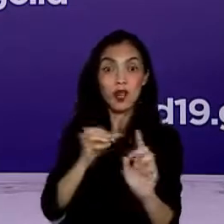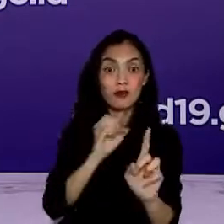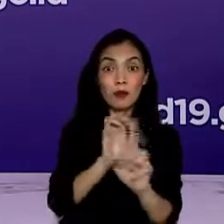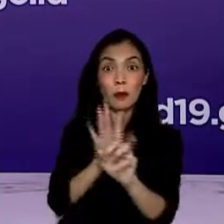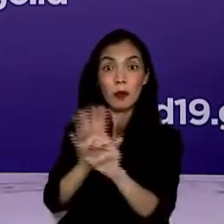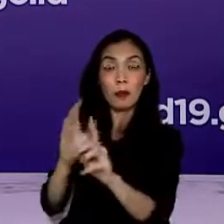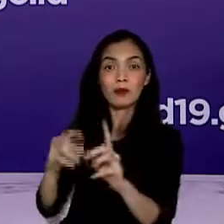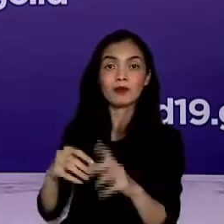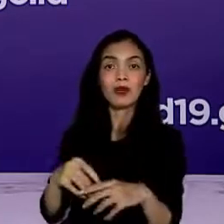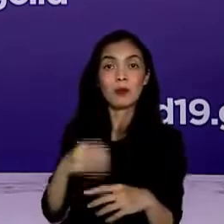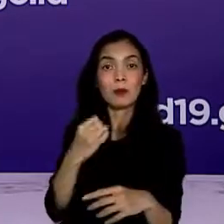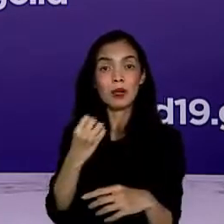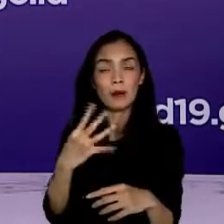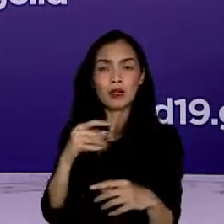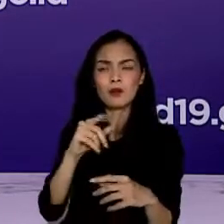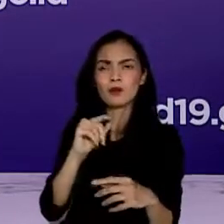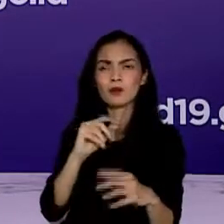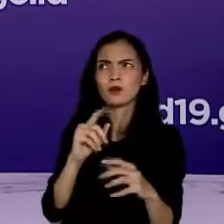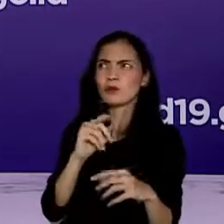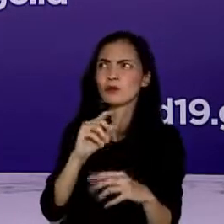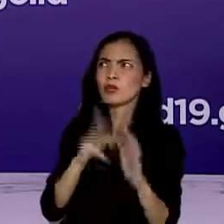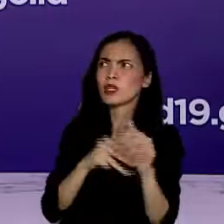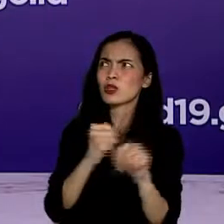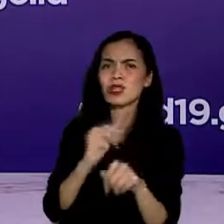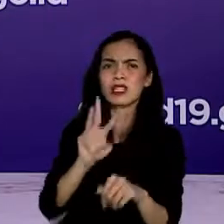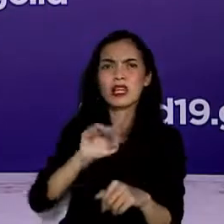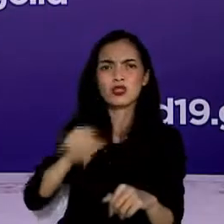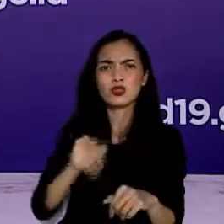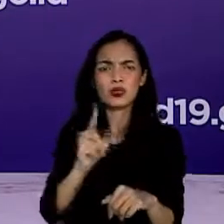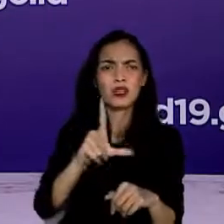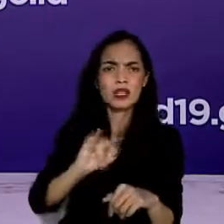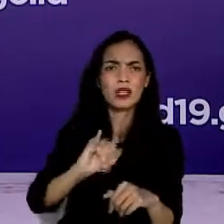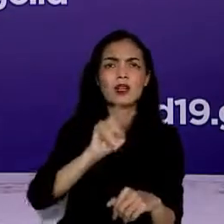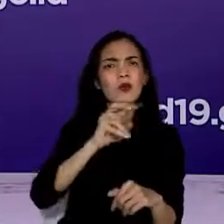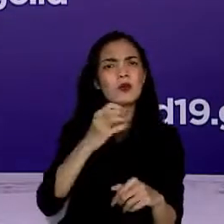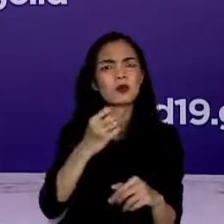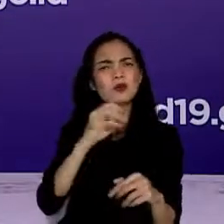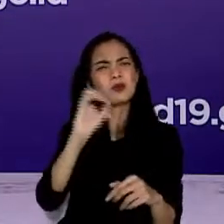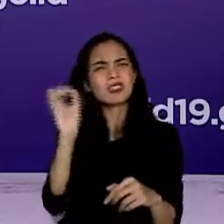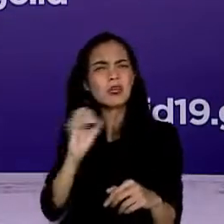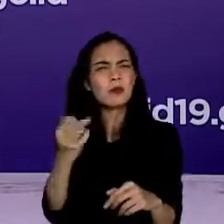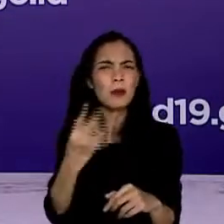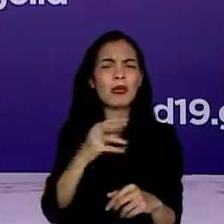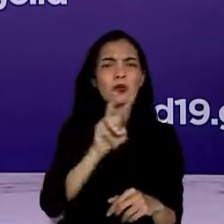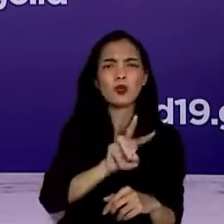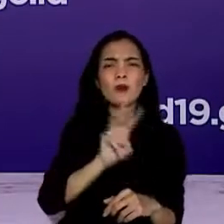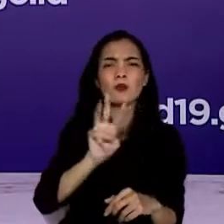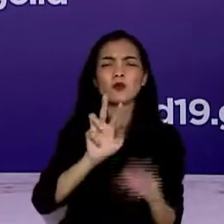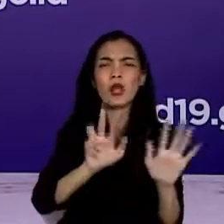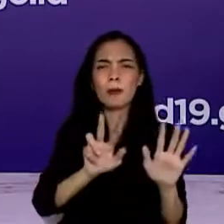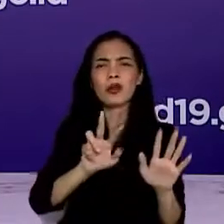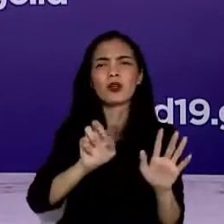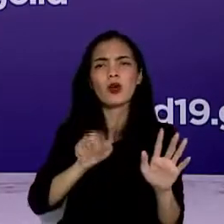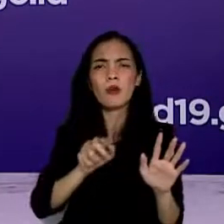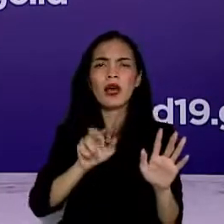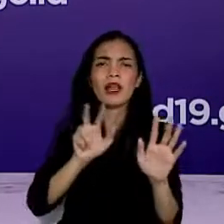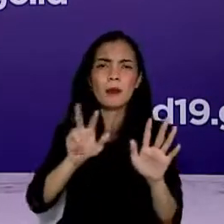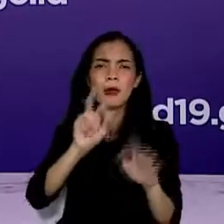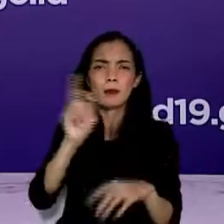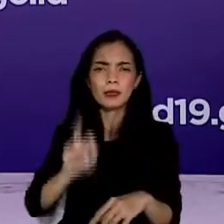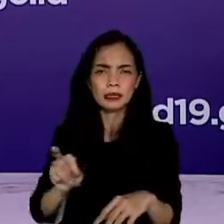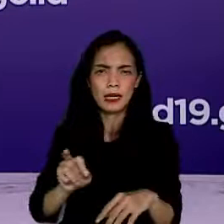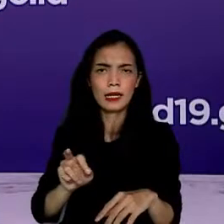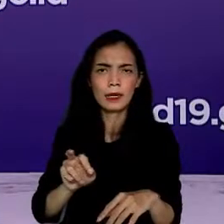ketiga Juli mencapai 28,27%. Baik metode PCR dan rapid test antigen